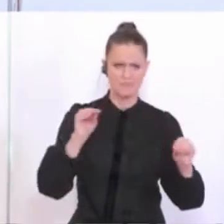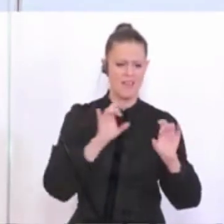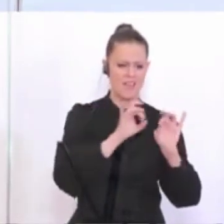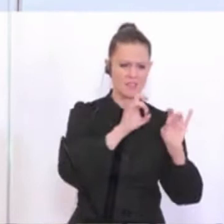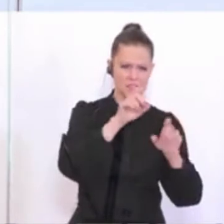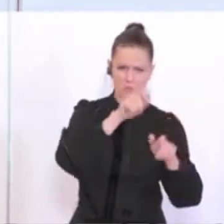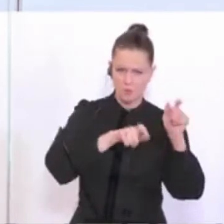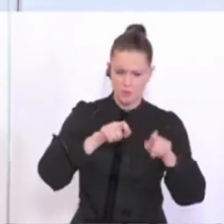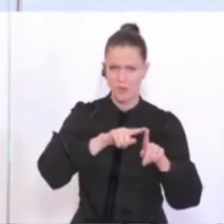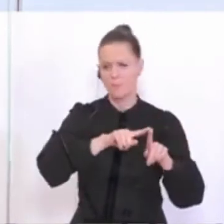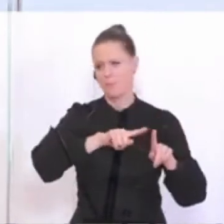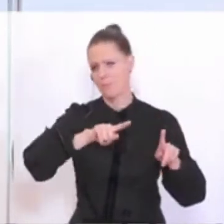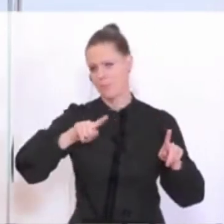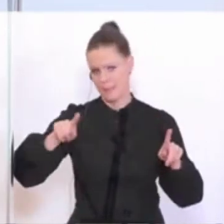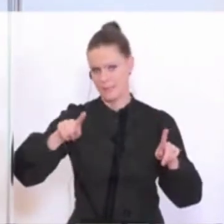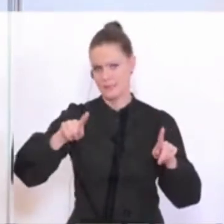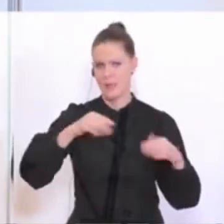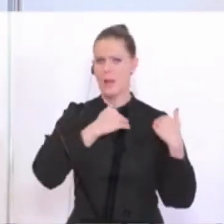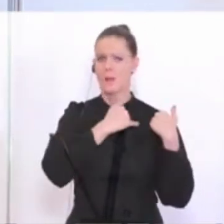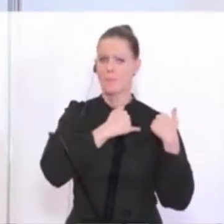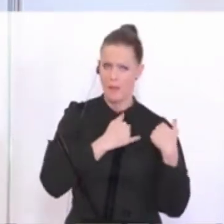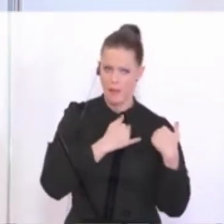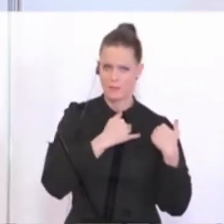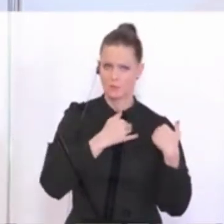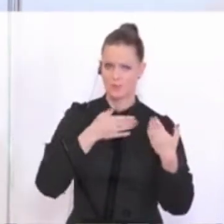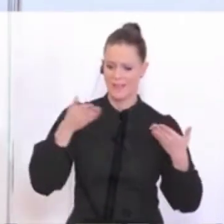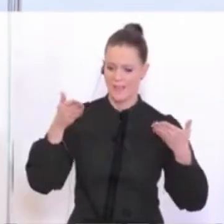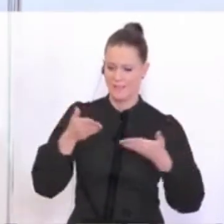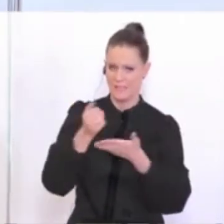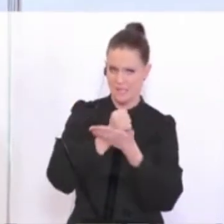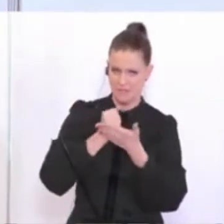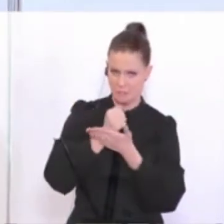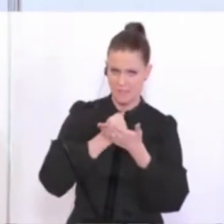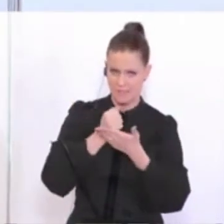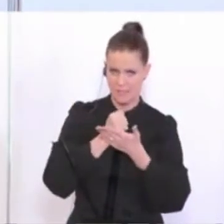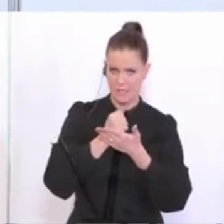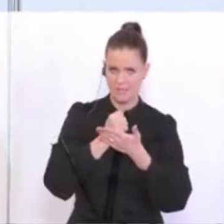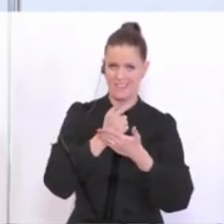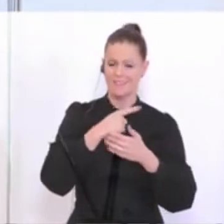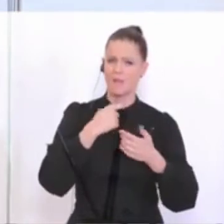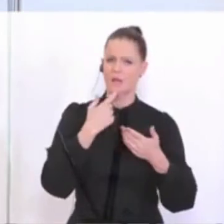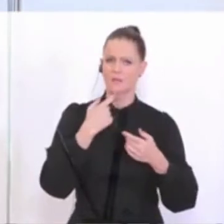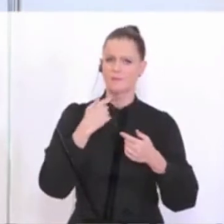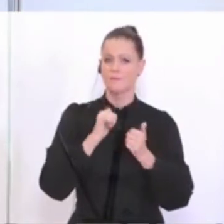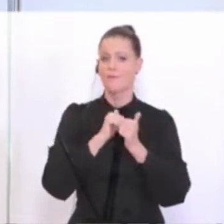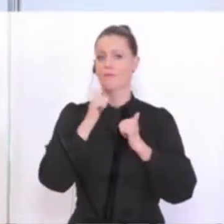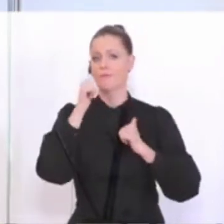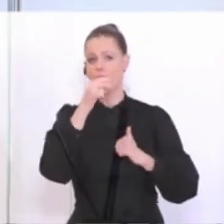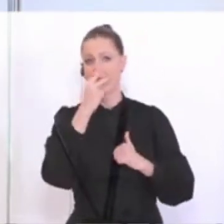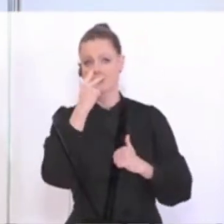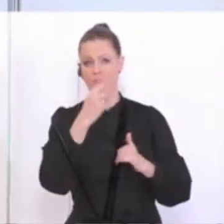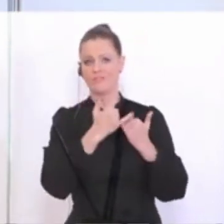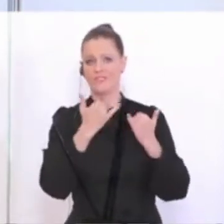Infizierten bis zu den Belastungsgrenzen der Intensivmedizin, dass wir auch hier immer wieder rollierend vorausschauen werden.